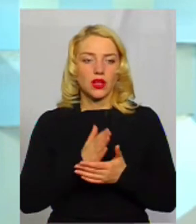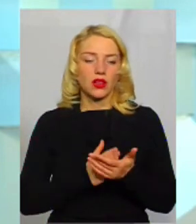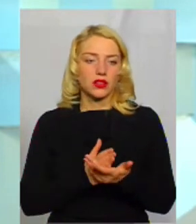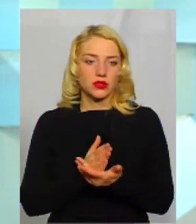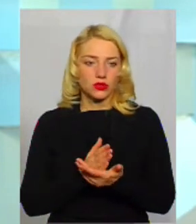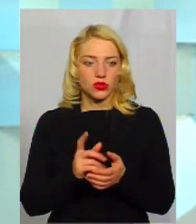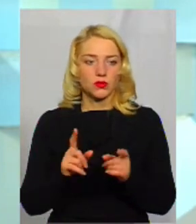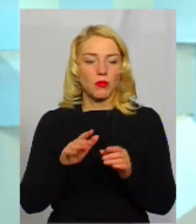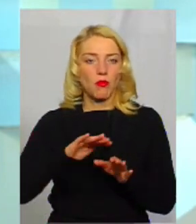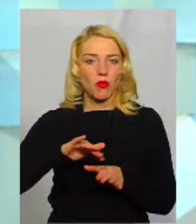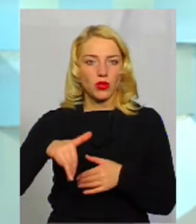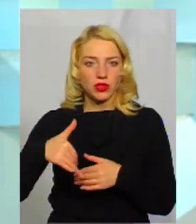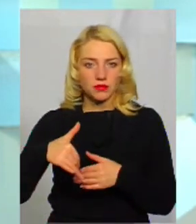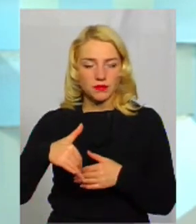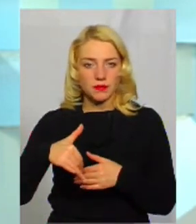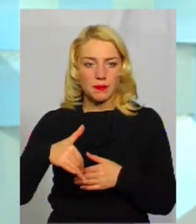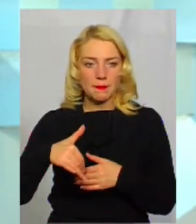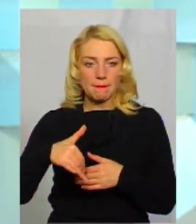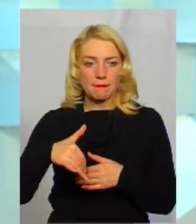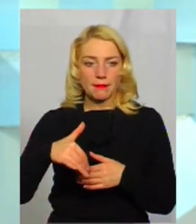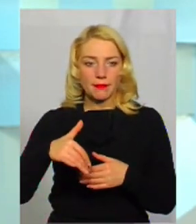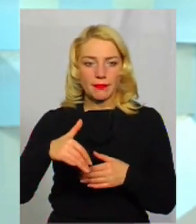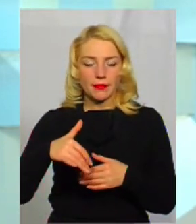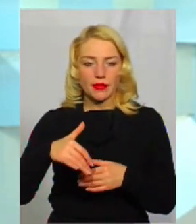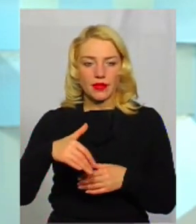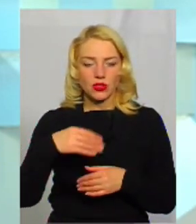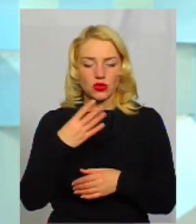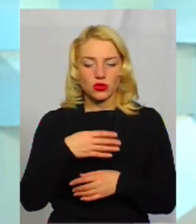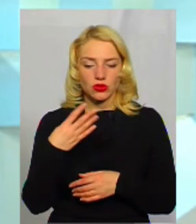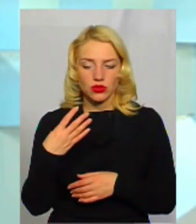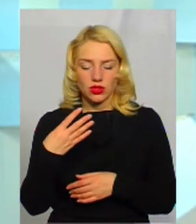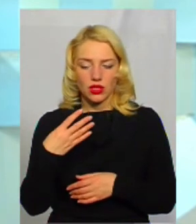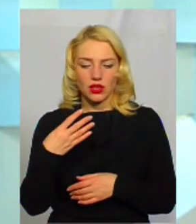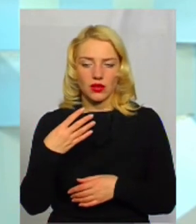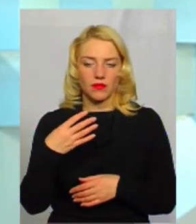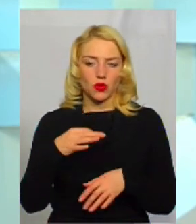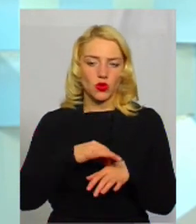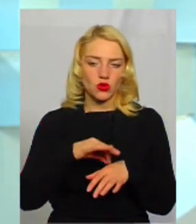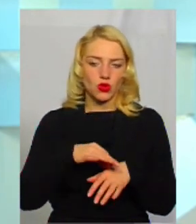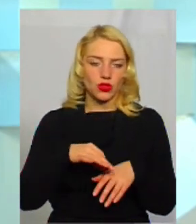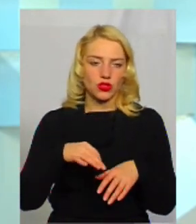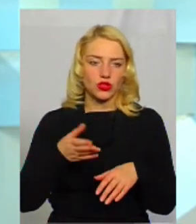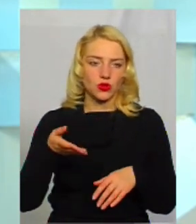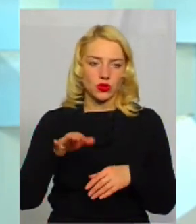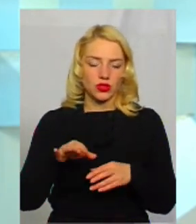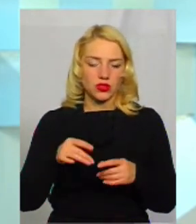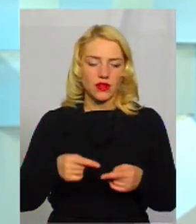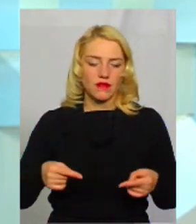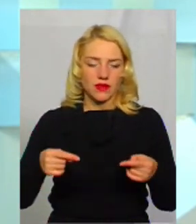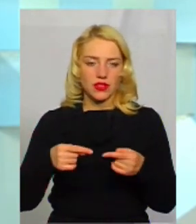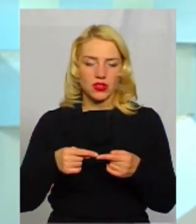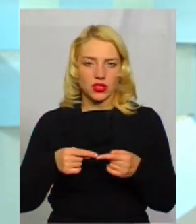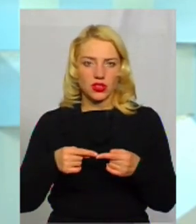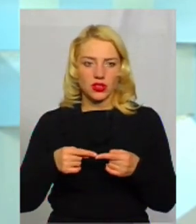Потім, і по 44 золичних одиницях визначили USD,